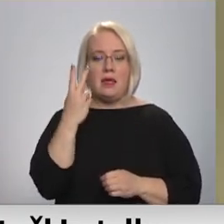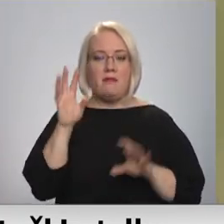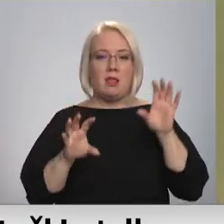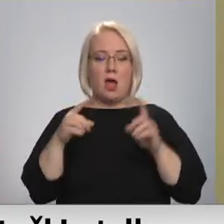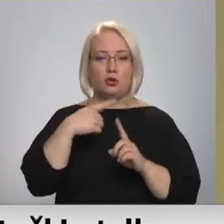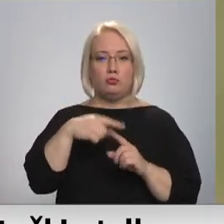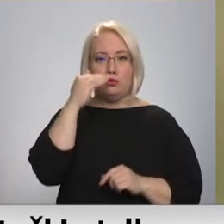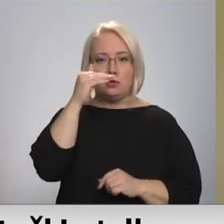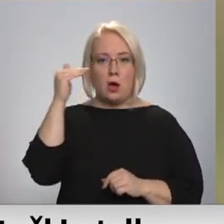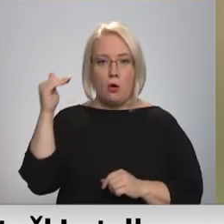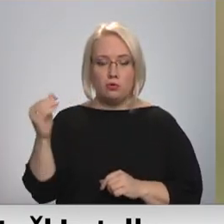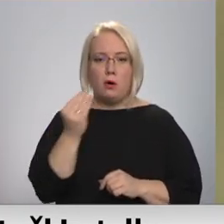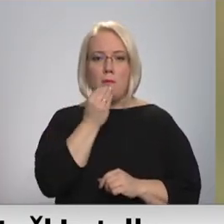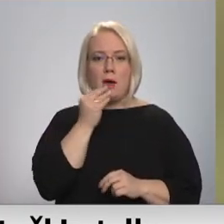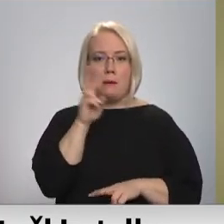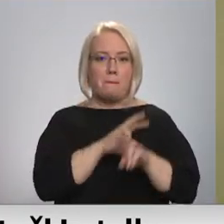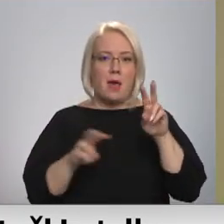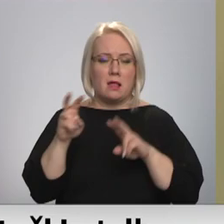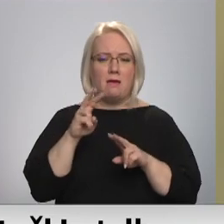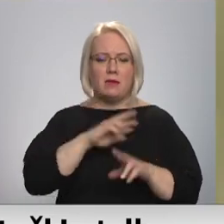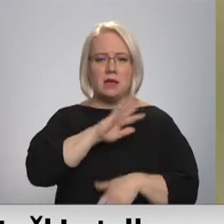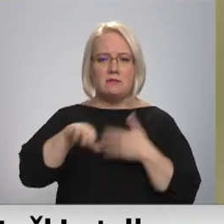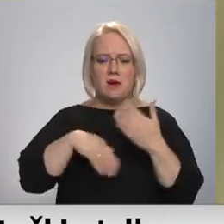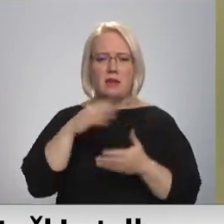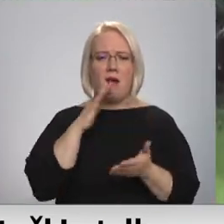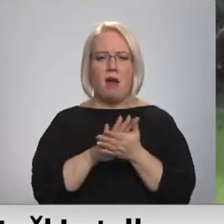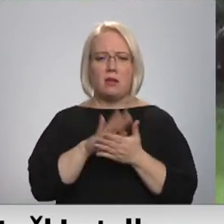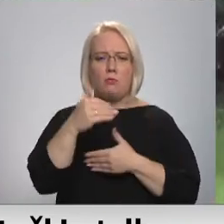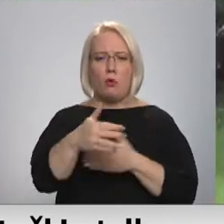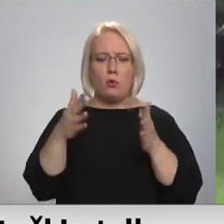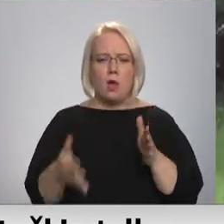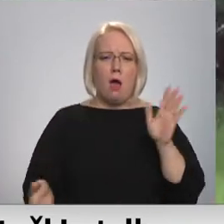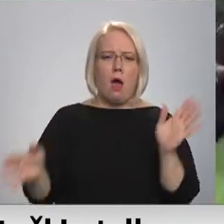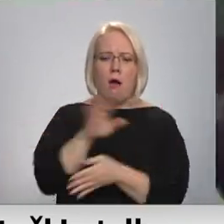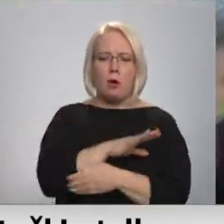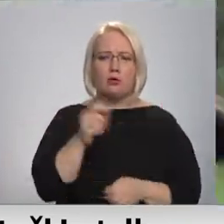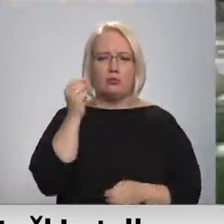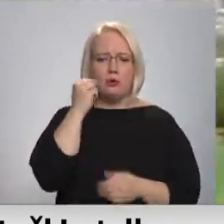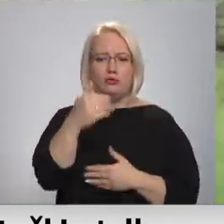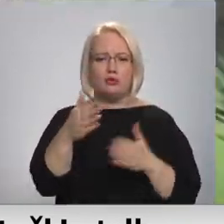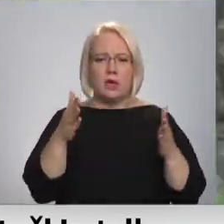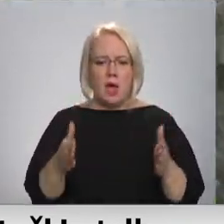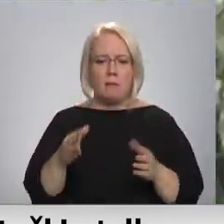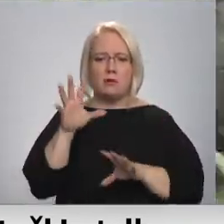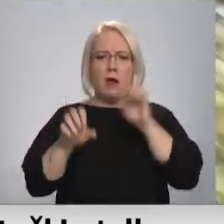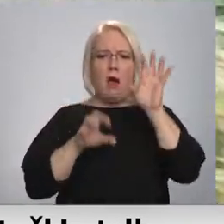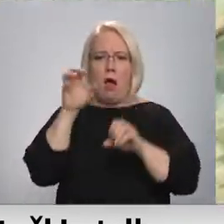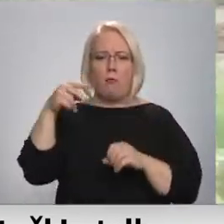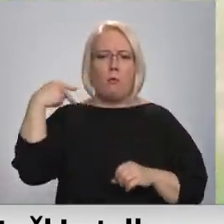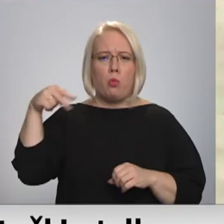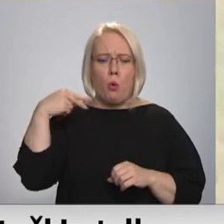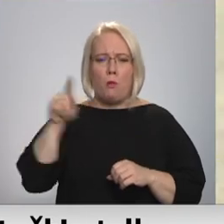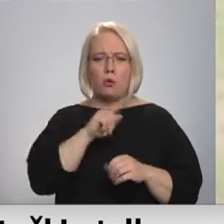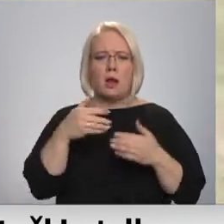pusauģi. Varības meklējamos viņi izvandīja atkritu mūrnas, apgāza bišu saimes, kāpa plūmēs un pat nekautrējās mēģināt